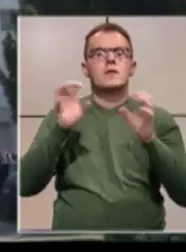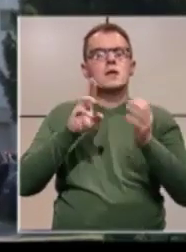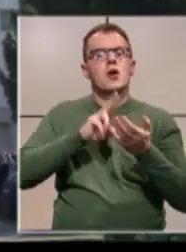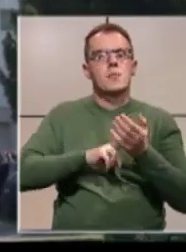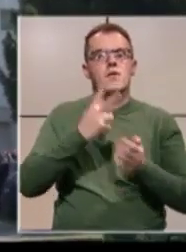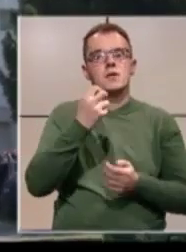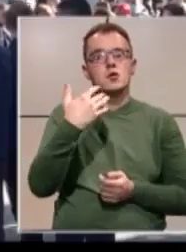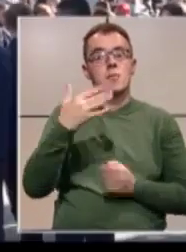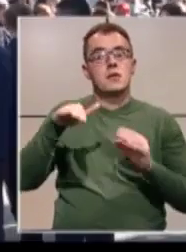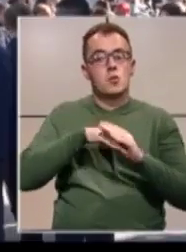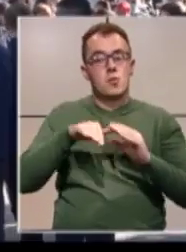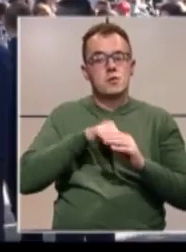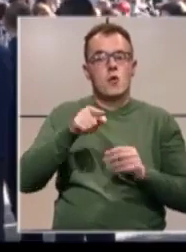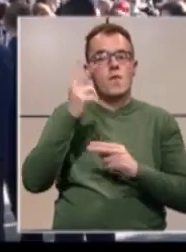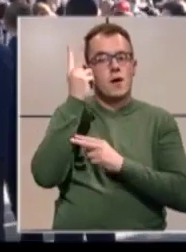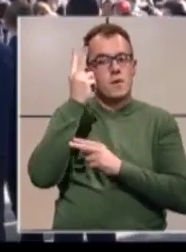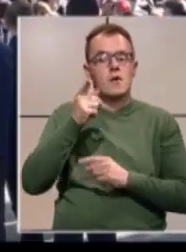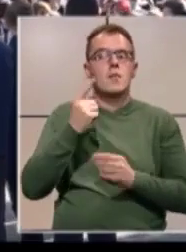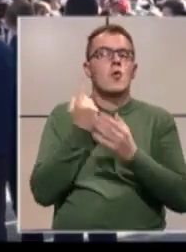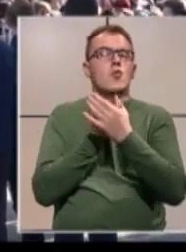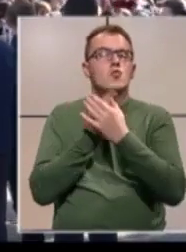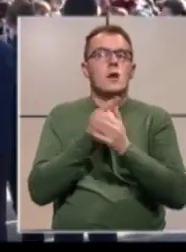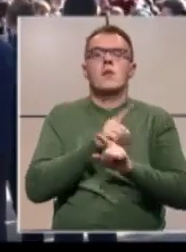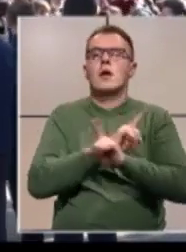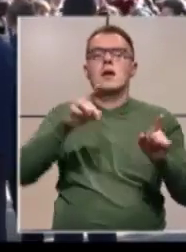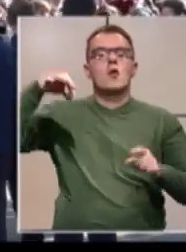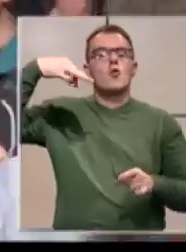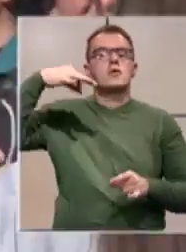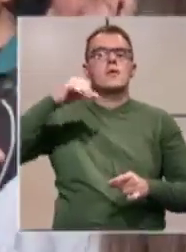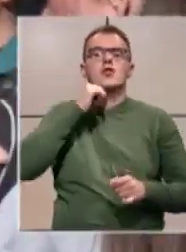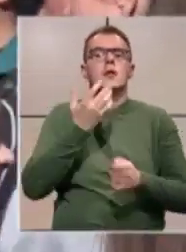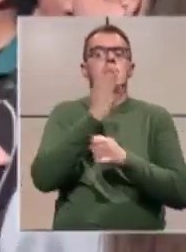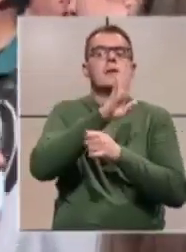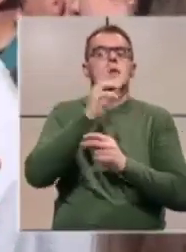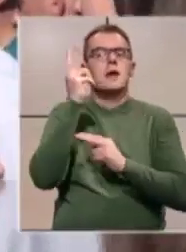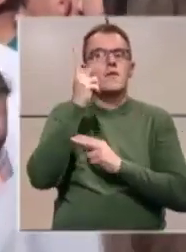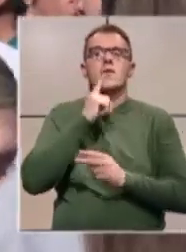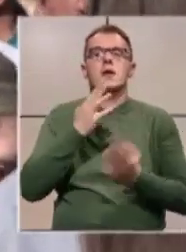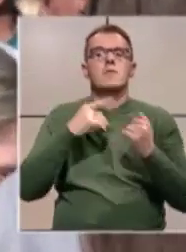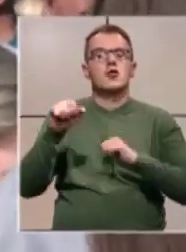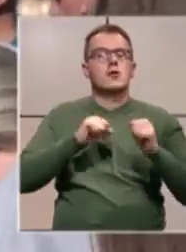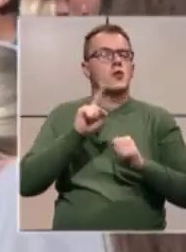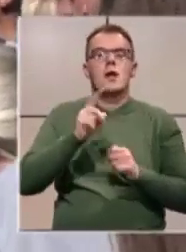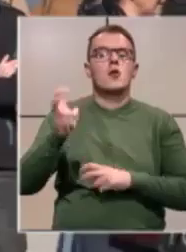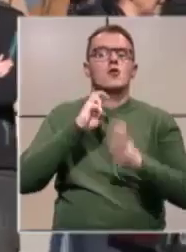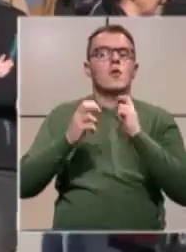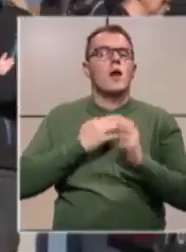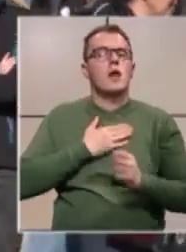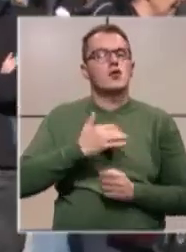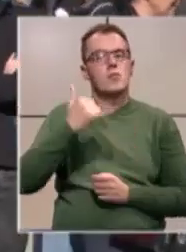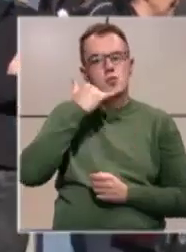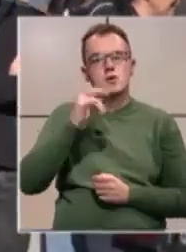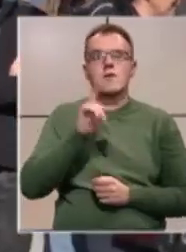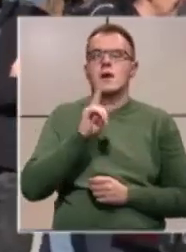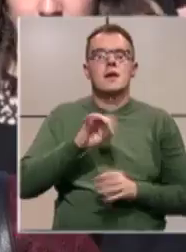350 uposlenika ove firme je usamljeno. Niko od zvaničnika pa ni predstavnika firme, čija direktorica nije odgovarala na naše pozive,